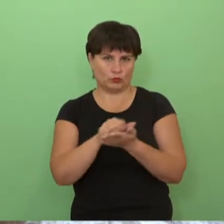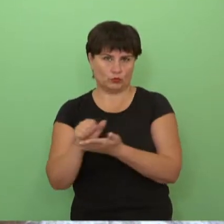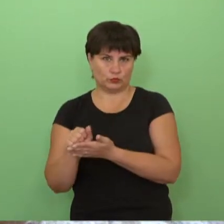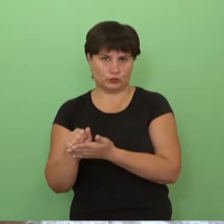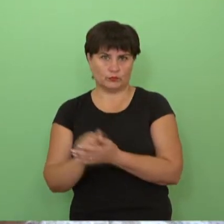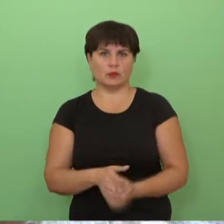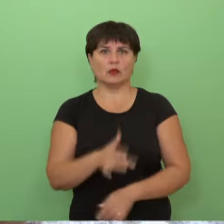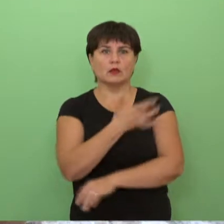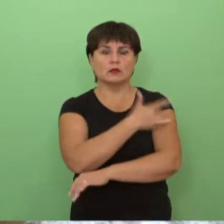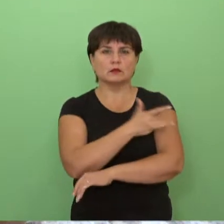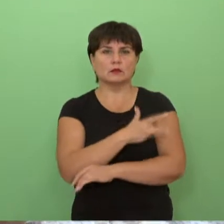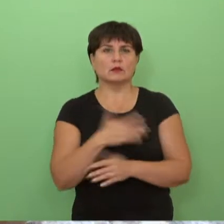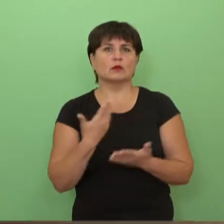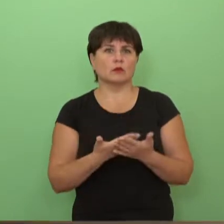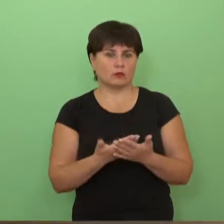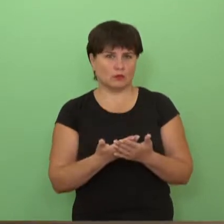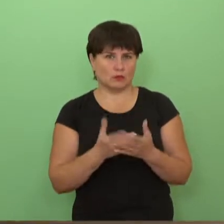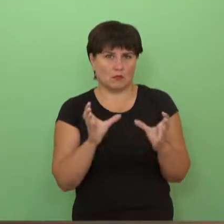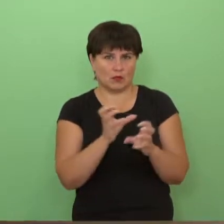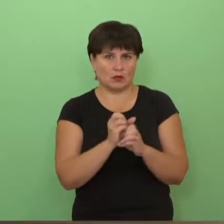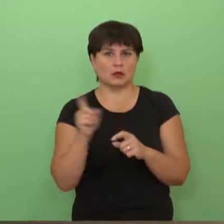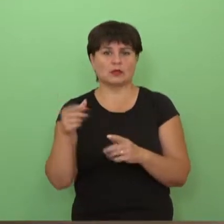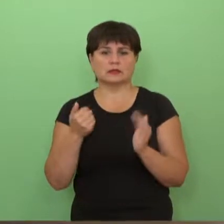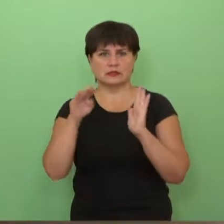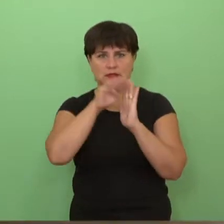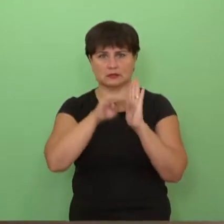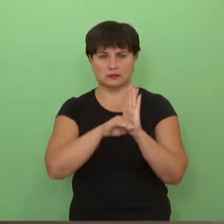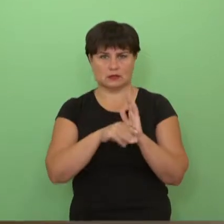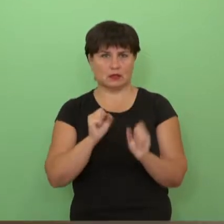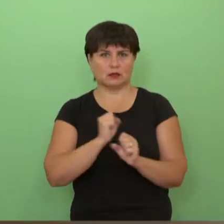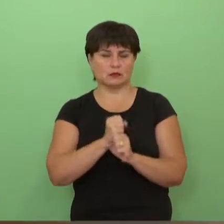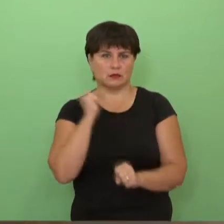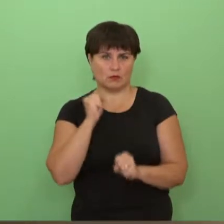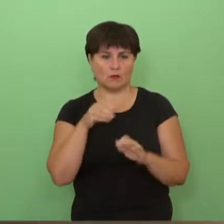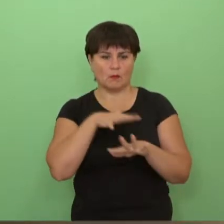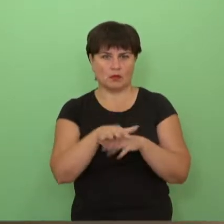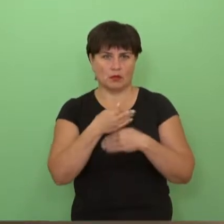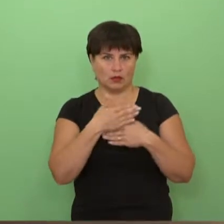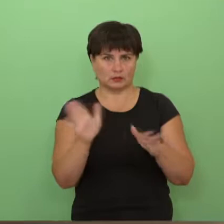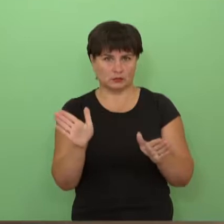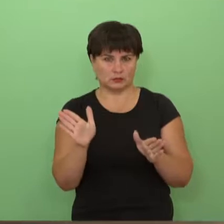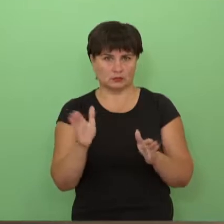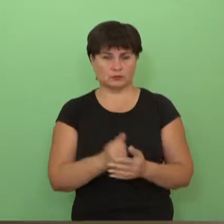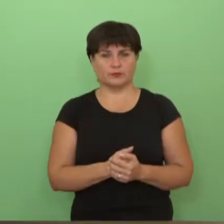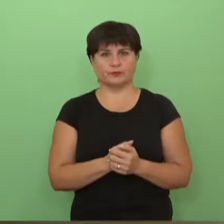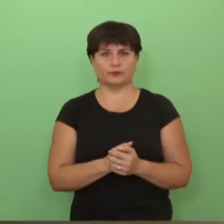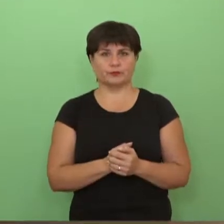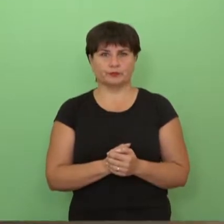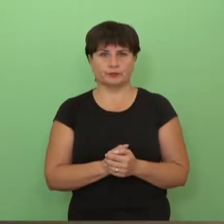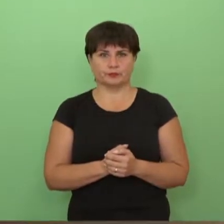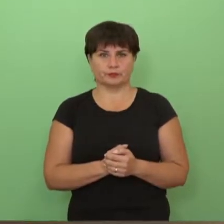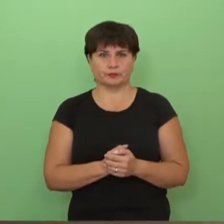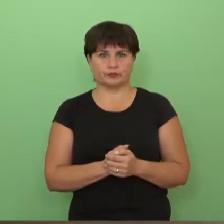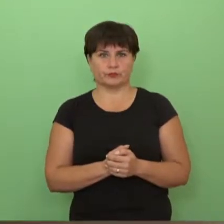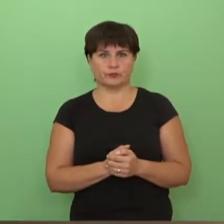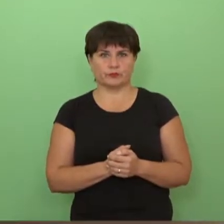užimta dėl to, kad tas ir įsakymas neleidžia atsidaryti pilnai, nes yra pribuoti guldimą iš kitos pusės.